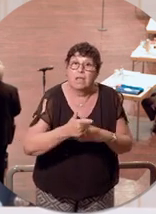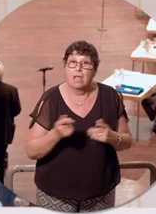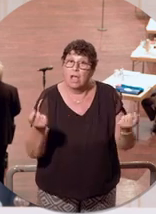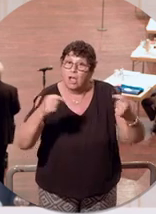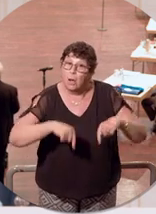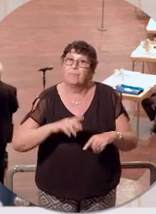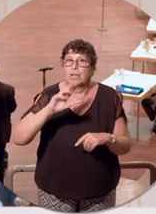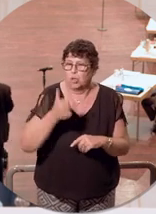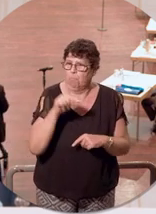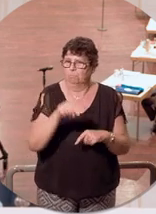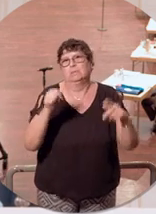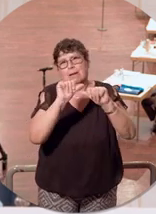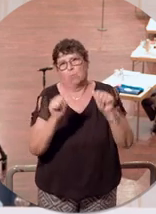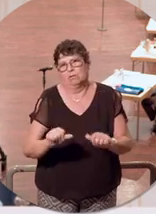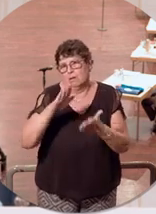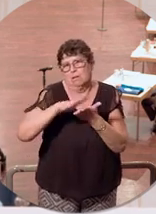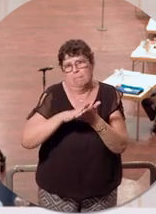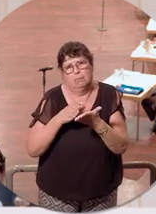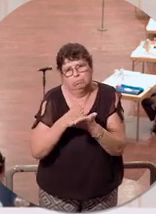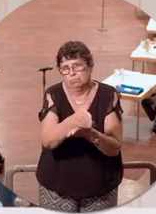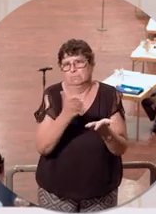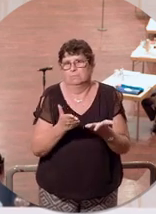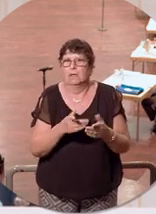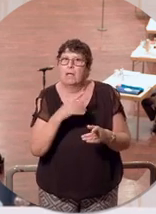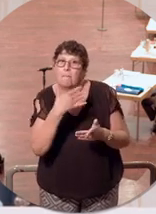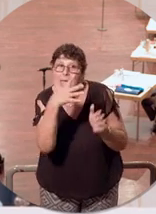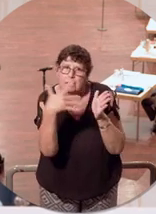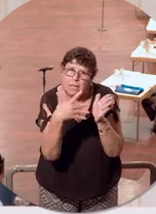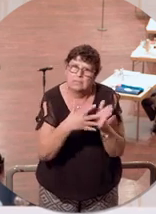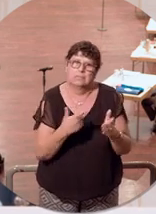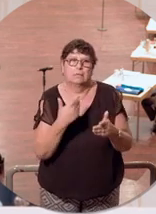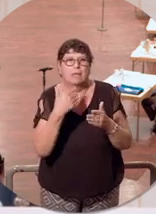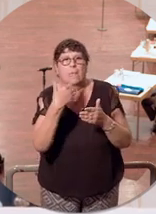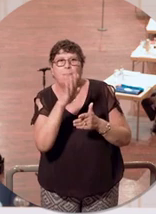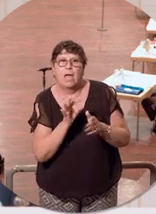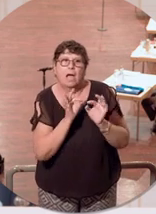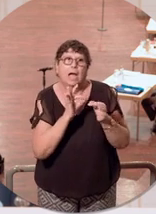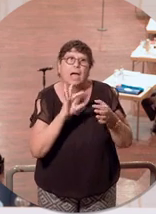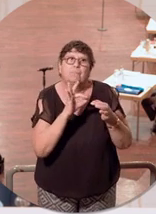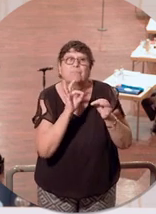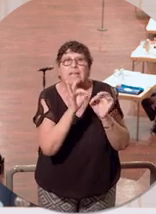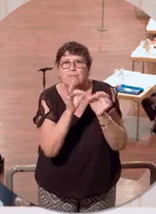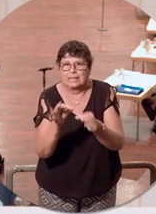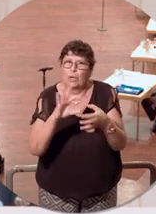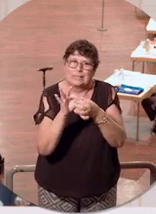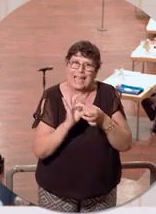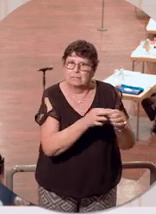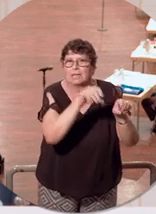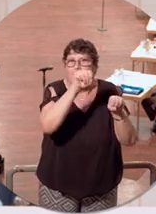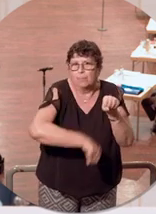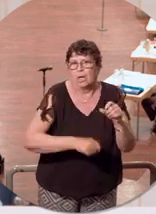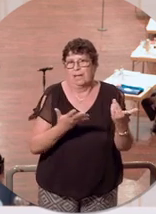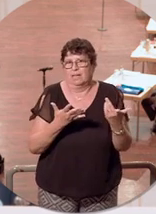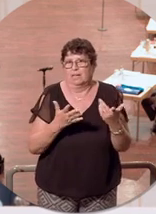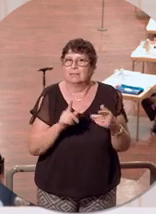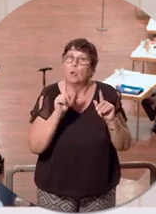auf dieses Modell setzen. Wir werden weiterhin viel testen. Wir werden weiterhin Infektionsketten unterbrechen und auch möglichst vieles